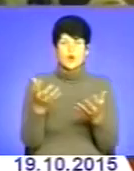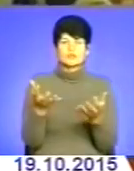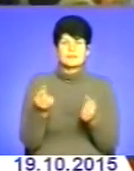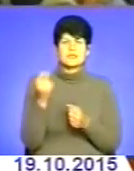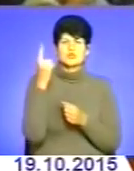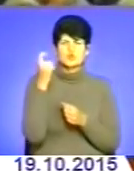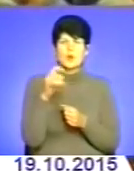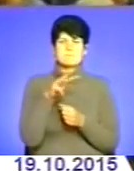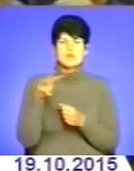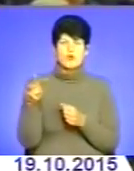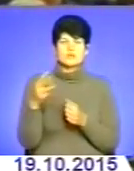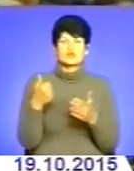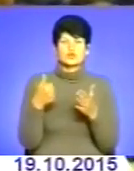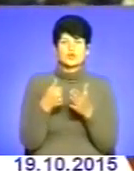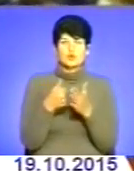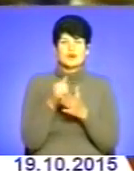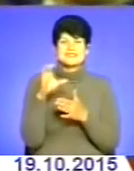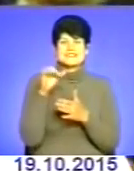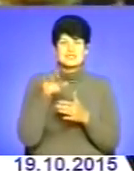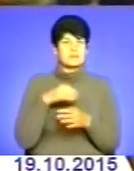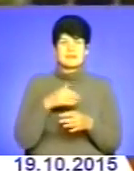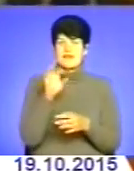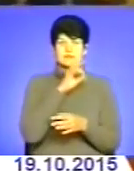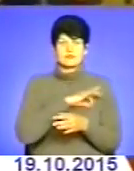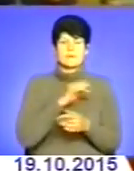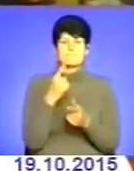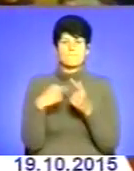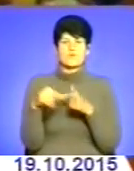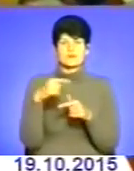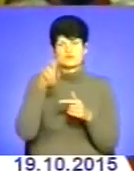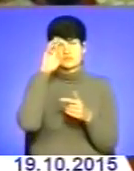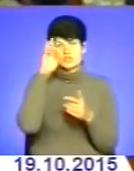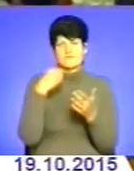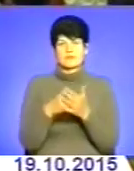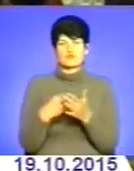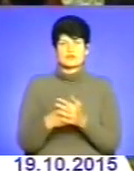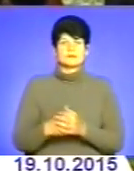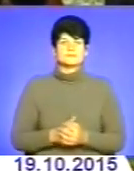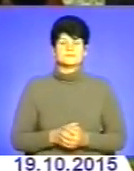мільйонів І якщо до січня ми їх не витратимо, вони повернуться до державного бюджету